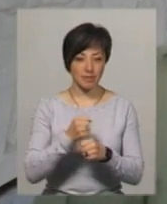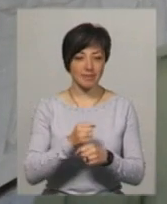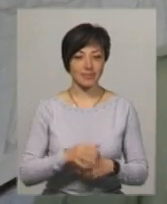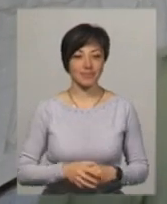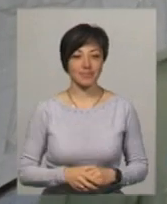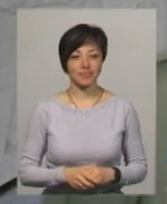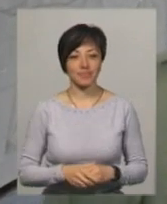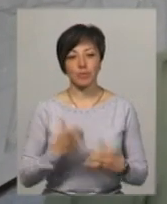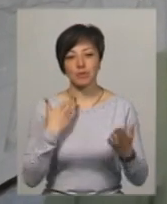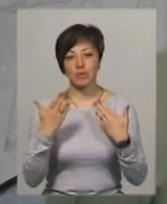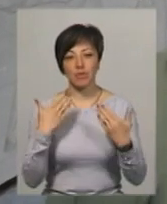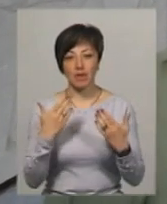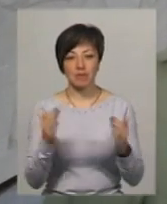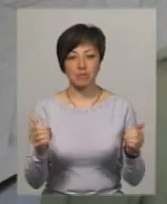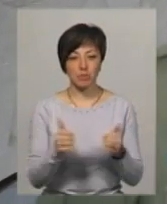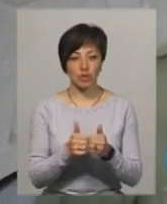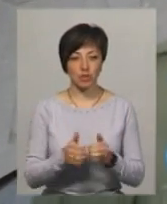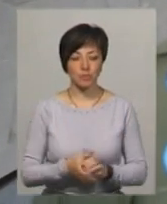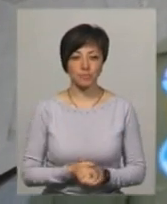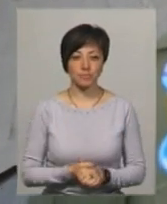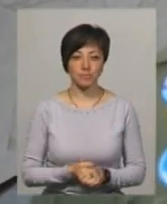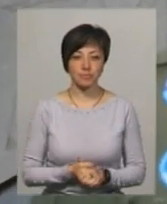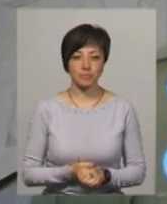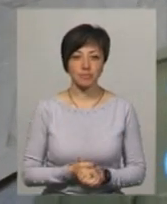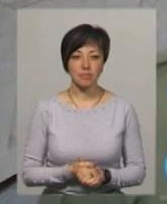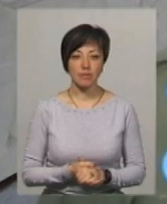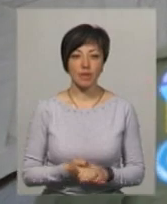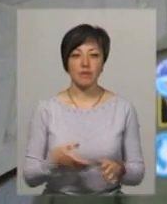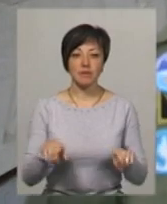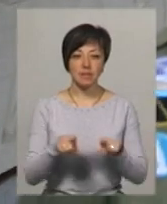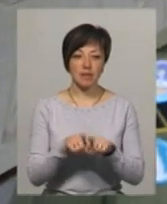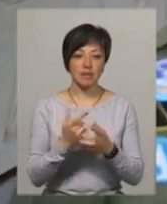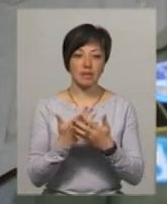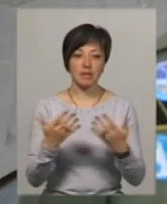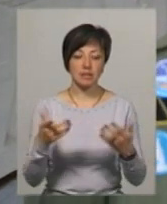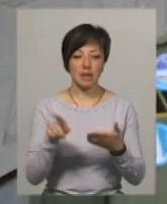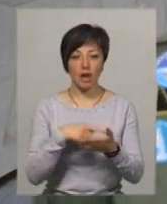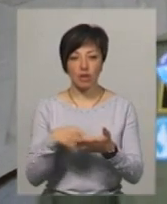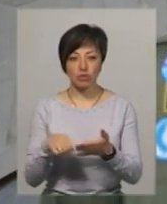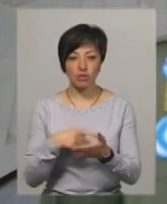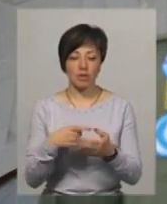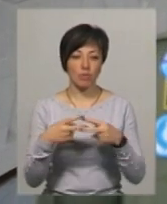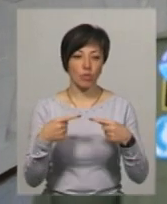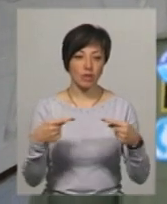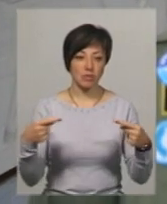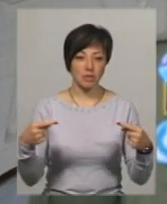поспілкуватися ближче. Бо через якісь різні гаджети і тому